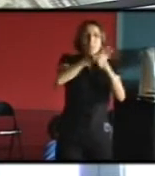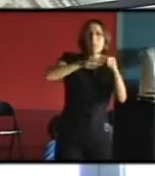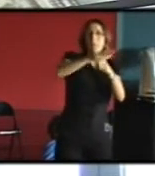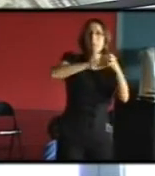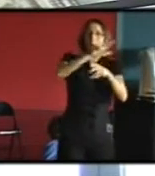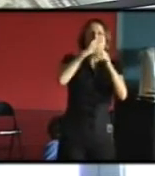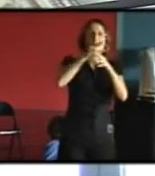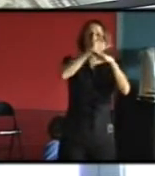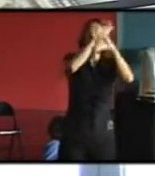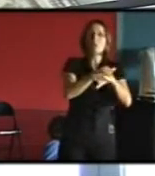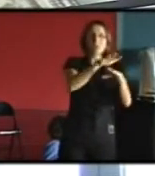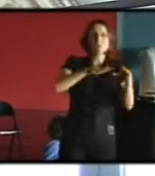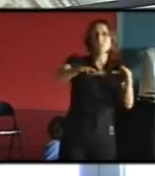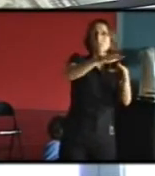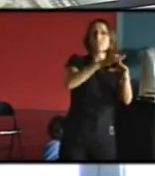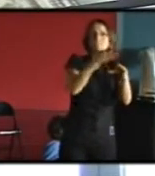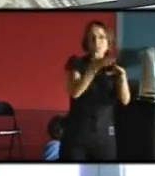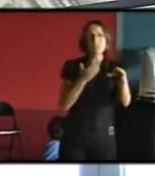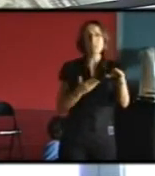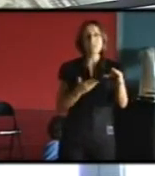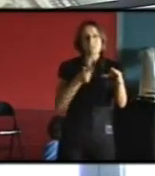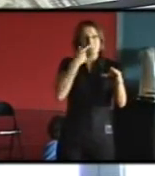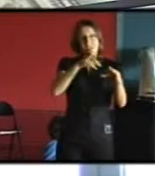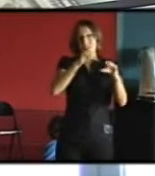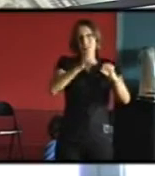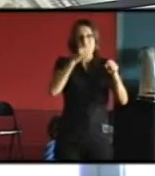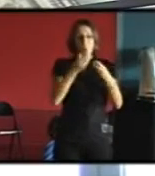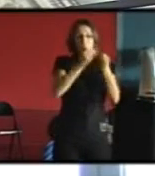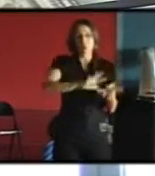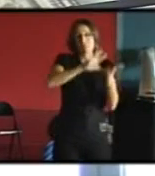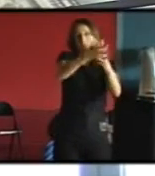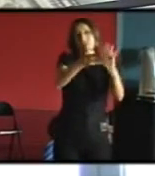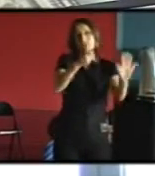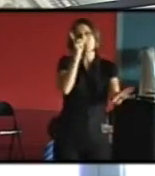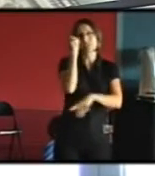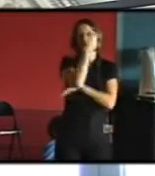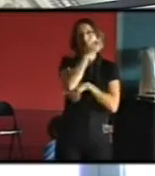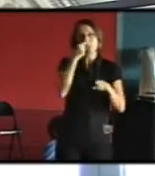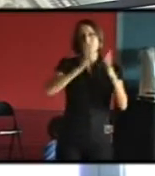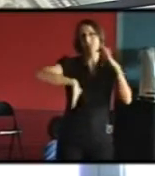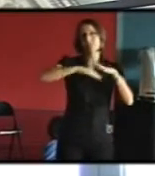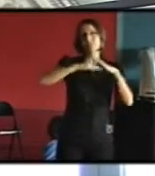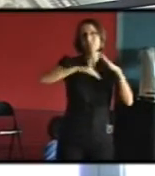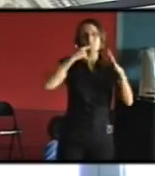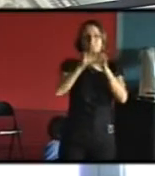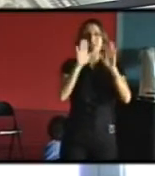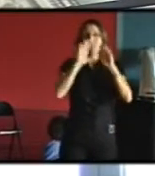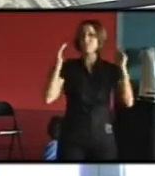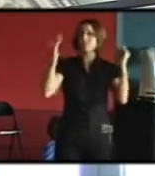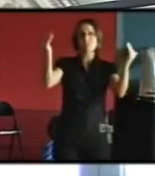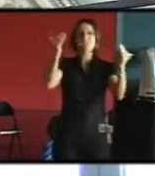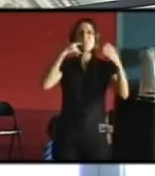avec une assez faible capacité à pouvoir faire évoluer quand même l'enveloppe extérieure en tout cas